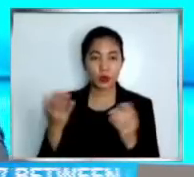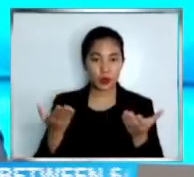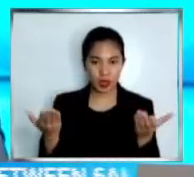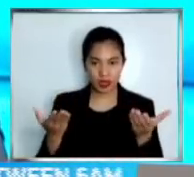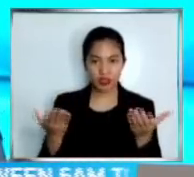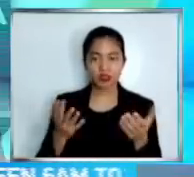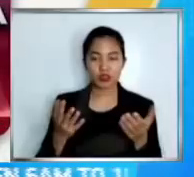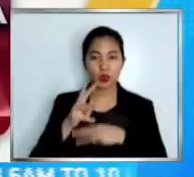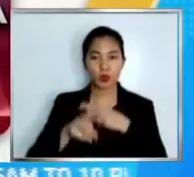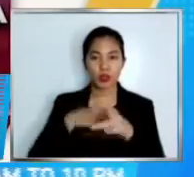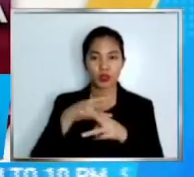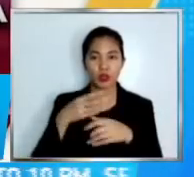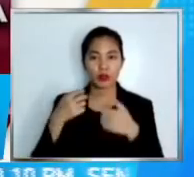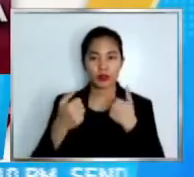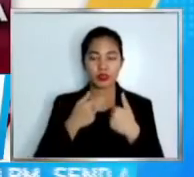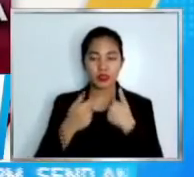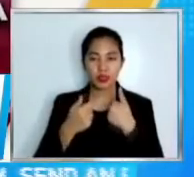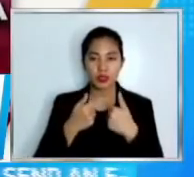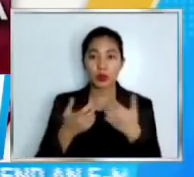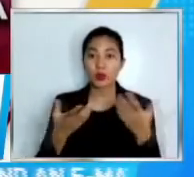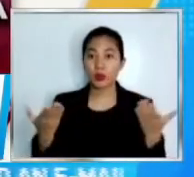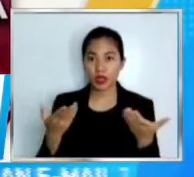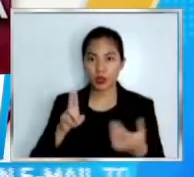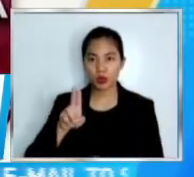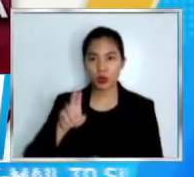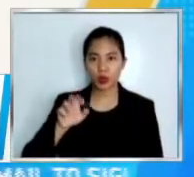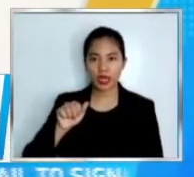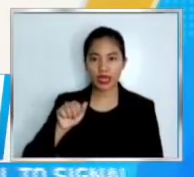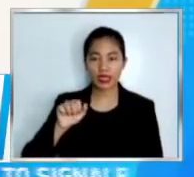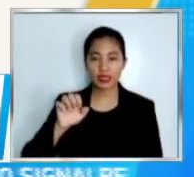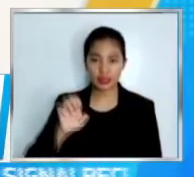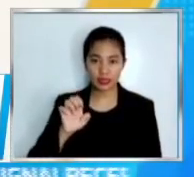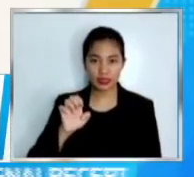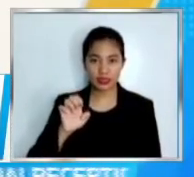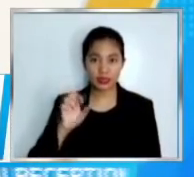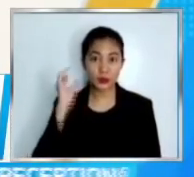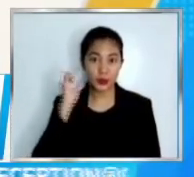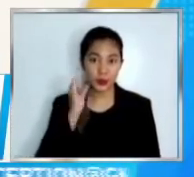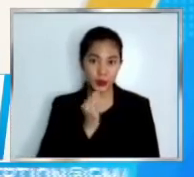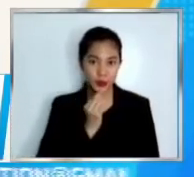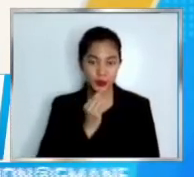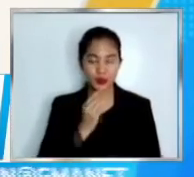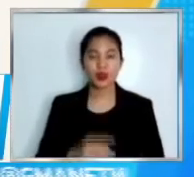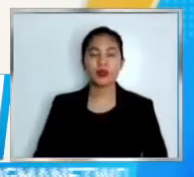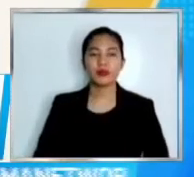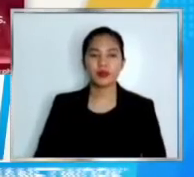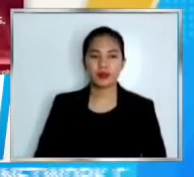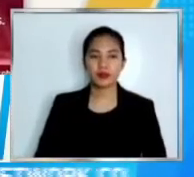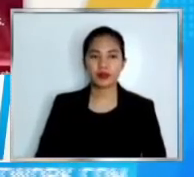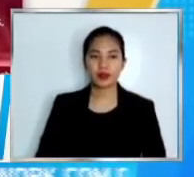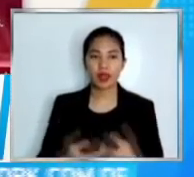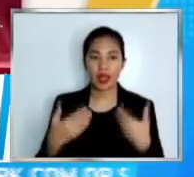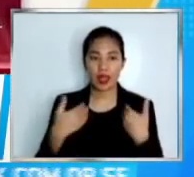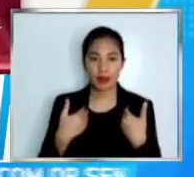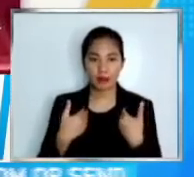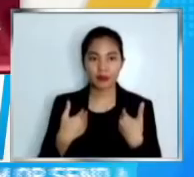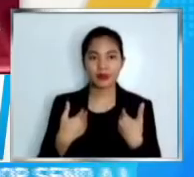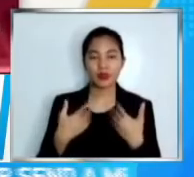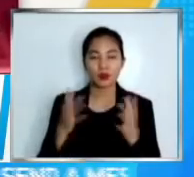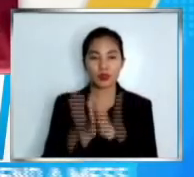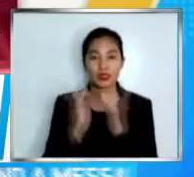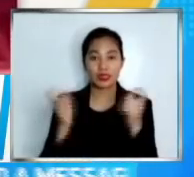Emirates. Parehong bronze ang nakuha ng ating men's and women's bowling teams sa kanilang event categories. Sa isang Facebook post,